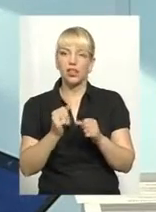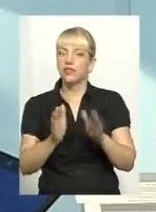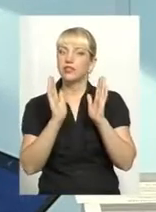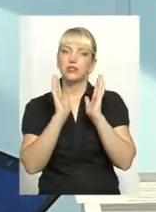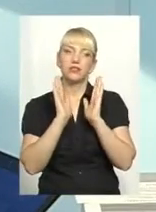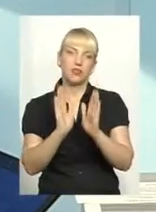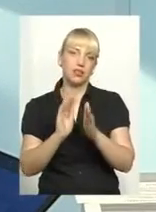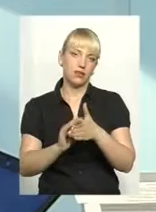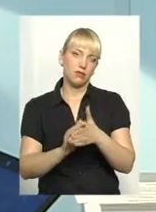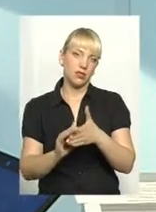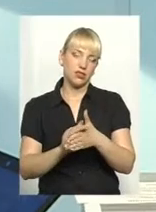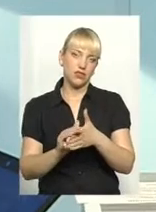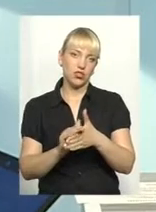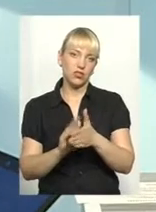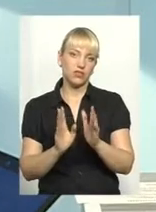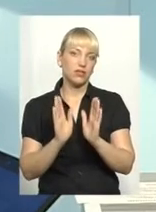Лише прізвище.